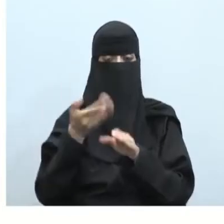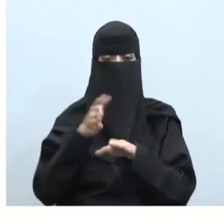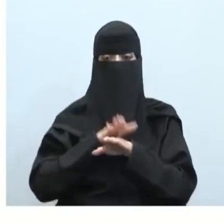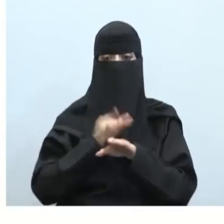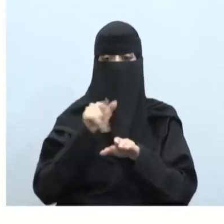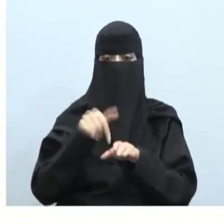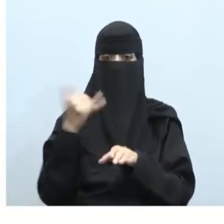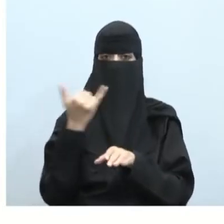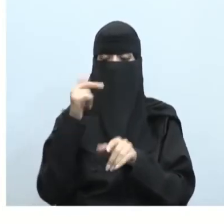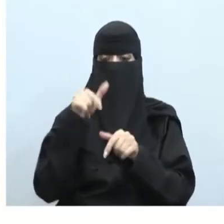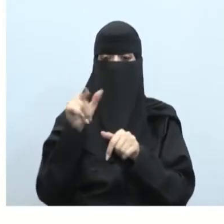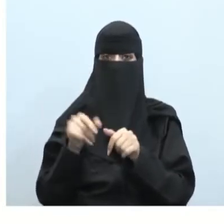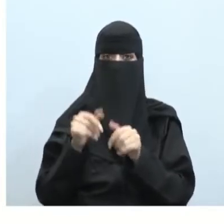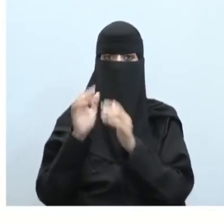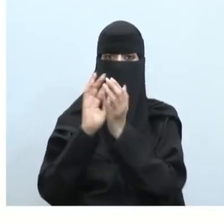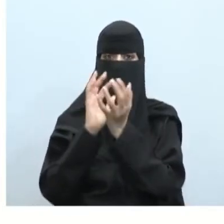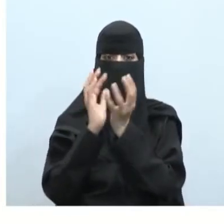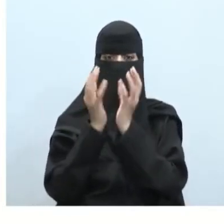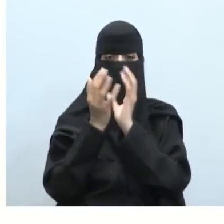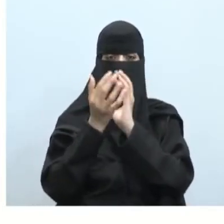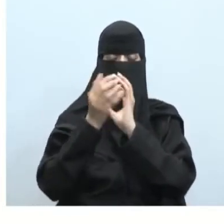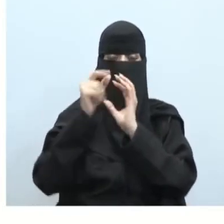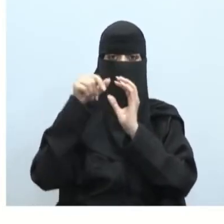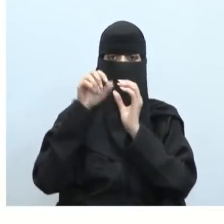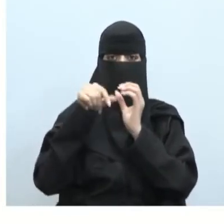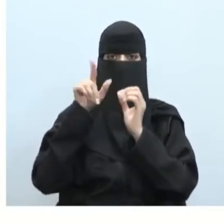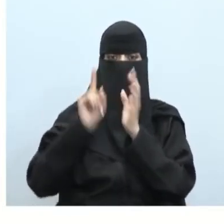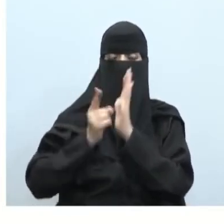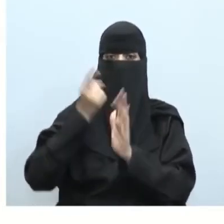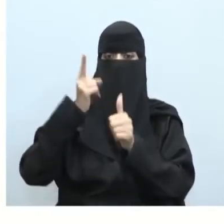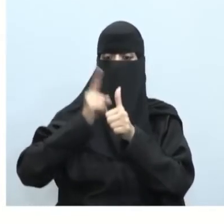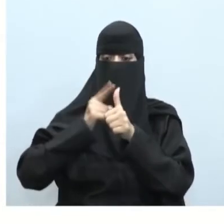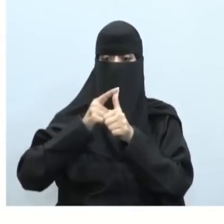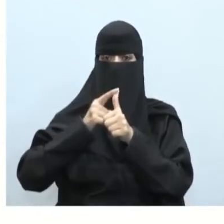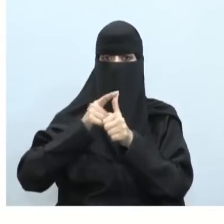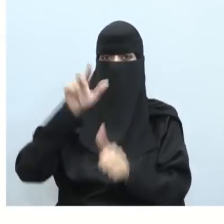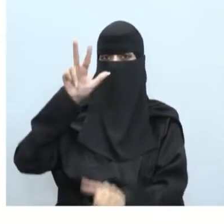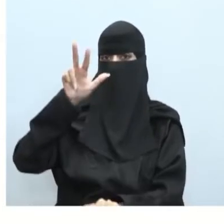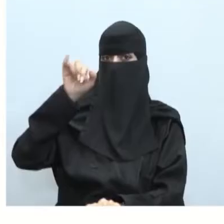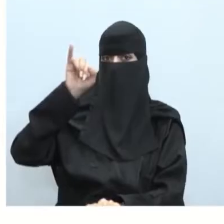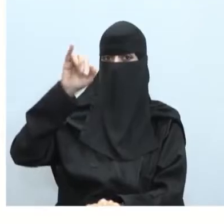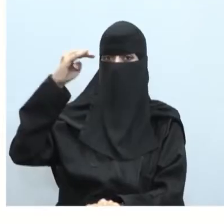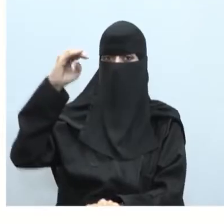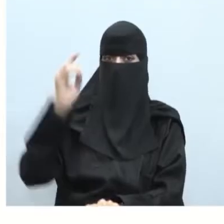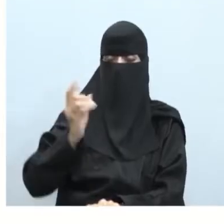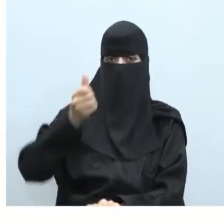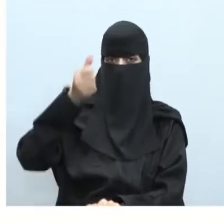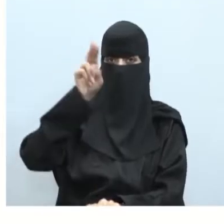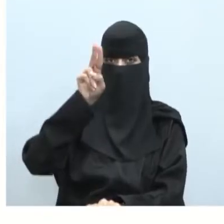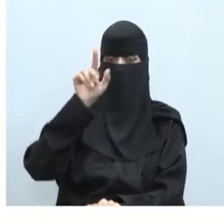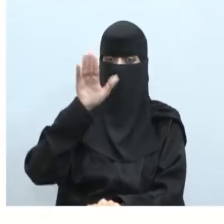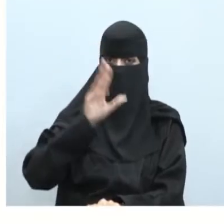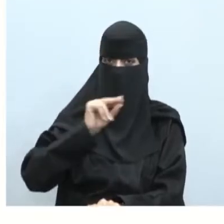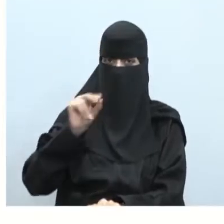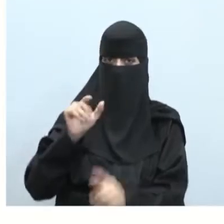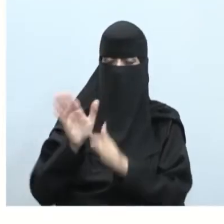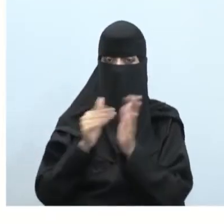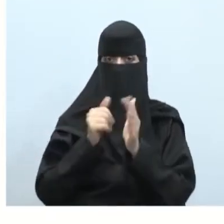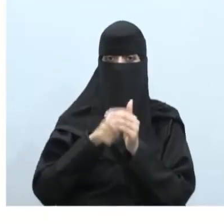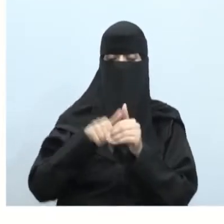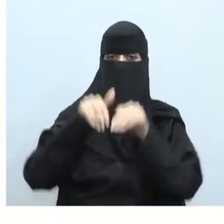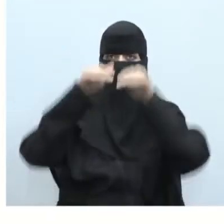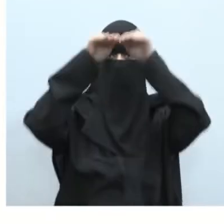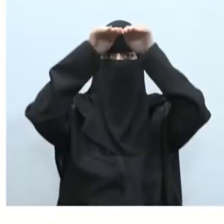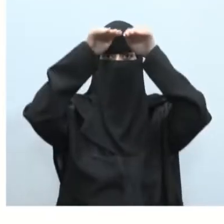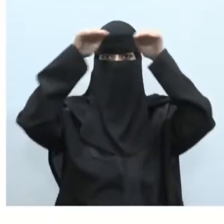على أهم الأجرام السماوية أولاها المجرات كما ذكرت لكم الأجرام السماوية